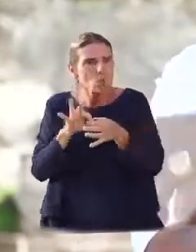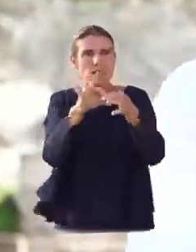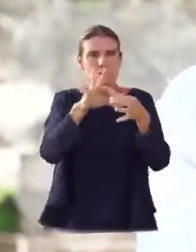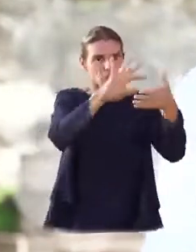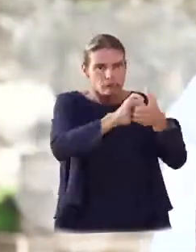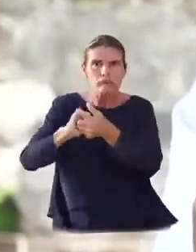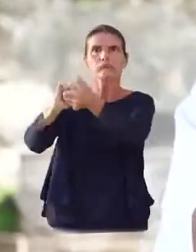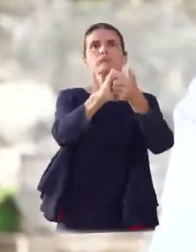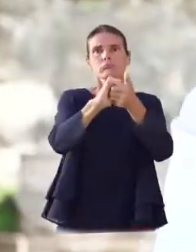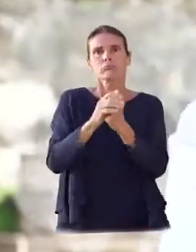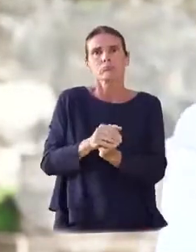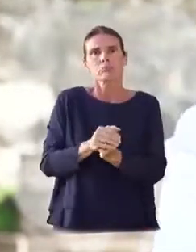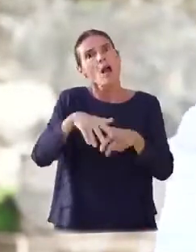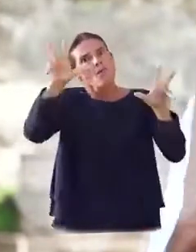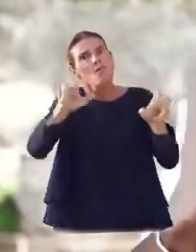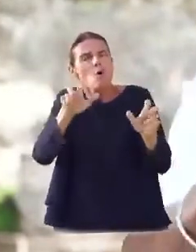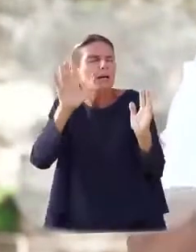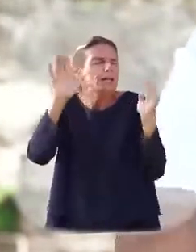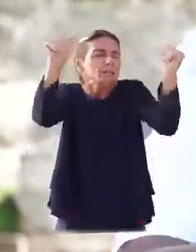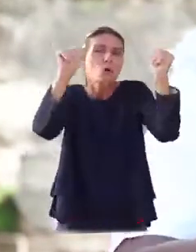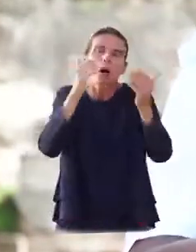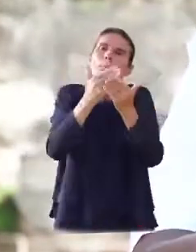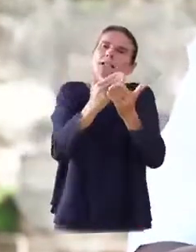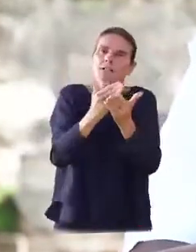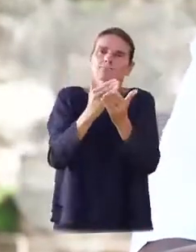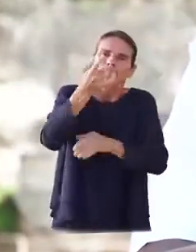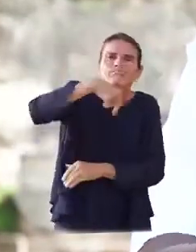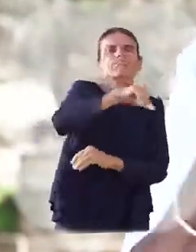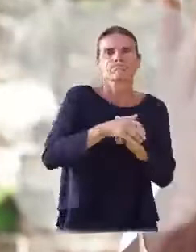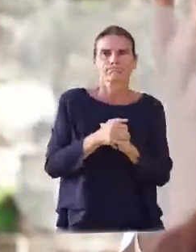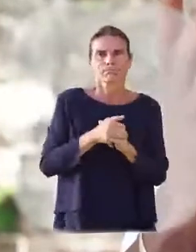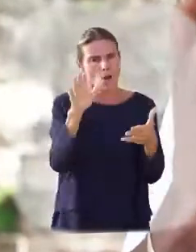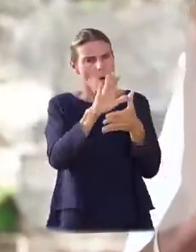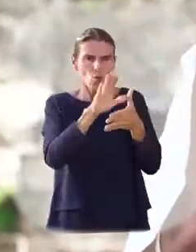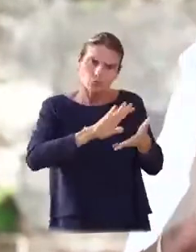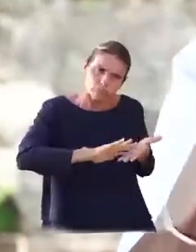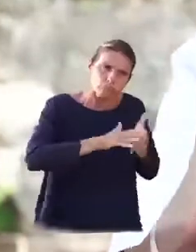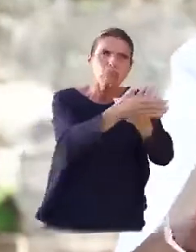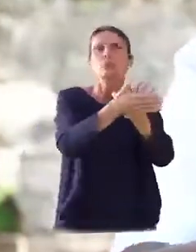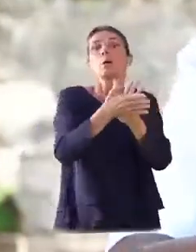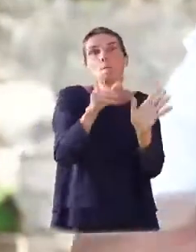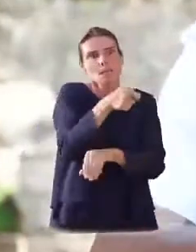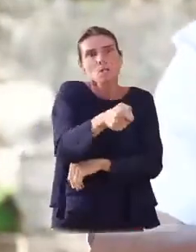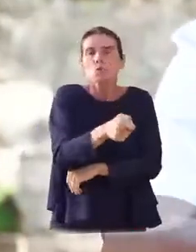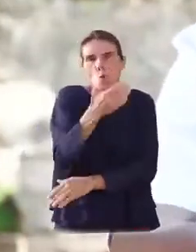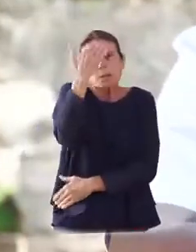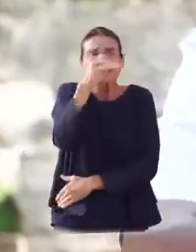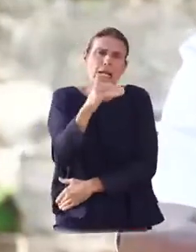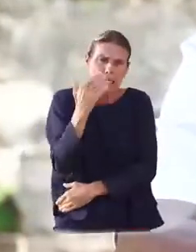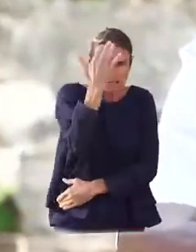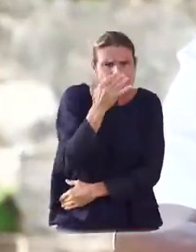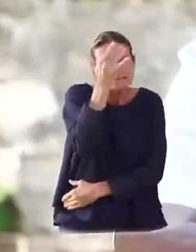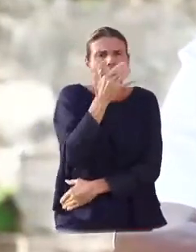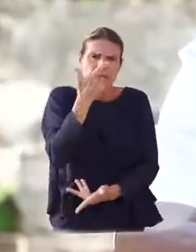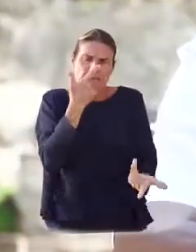cohésion et la solidarité. C'est le vœu que je partage avec vous. La Guadeloupe avance, soucieuse de contribuer au développement